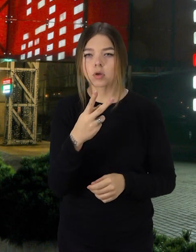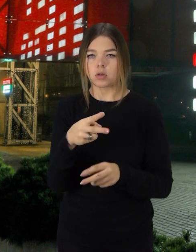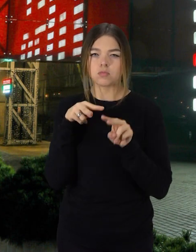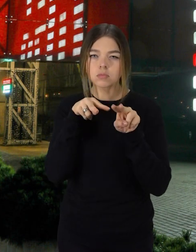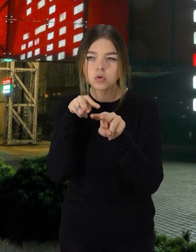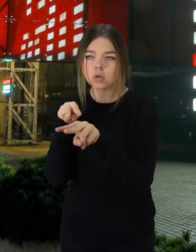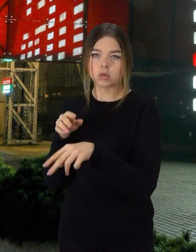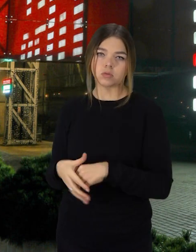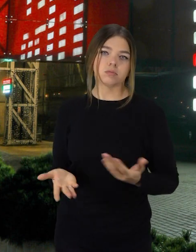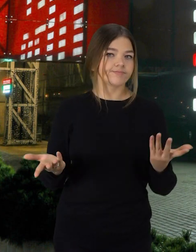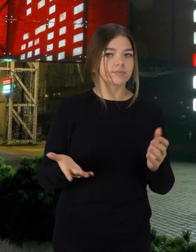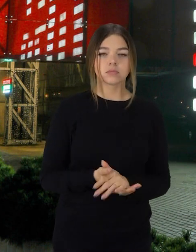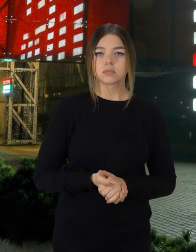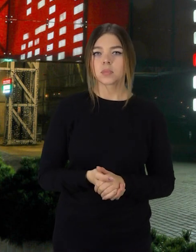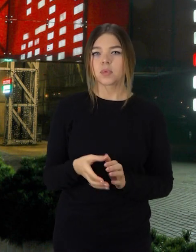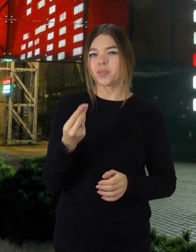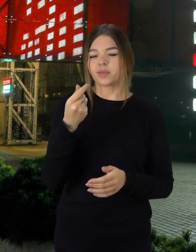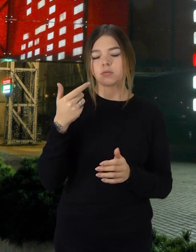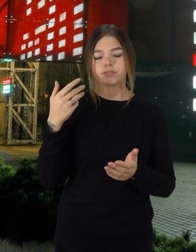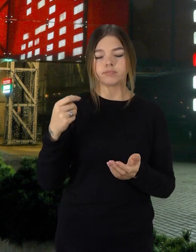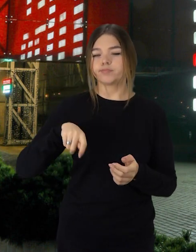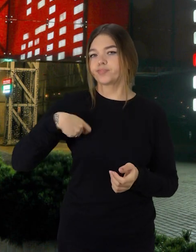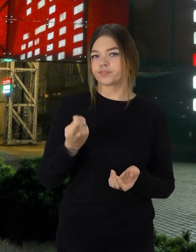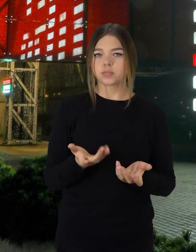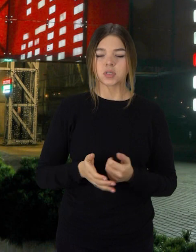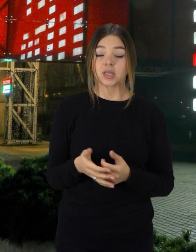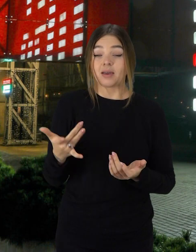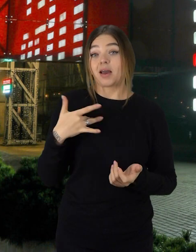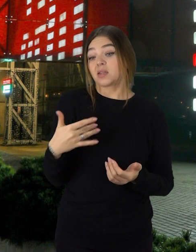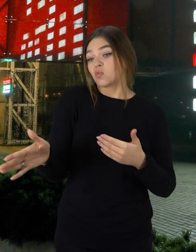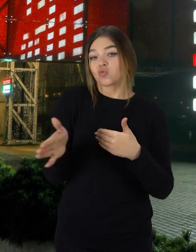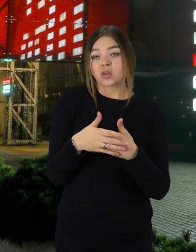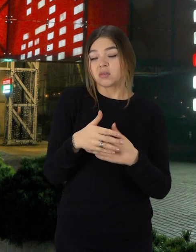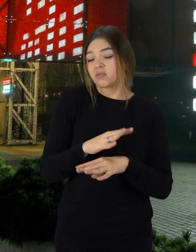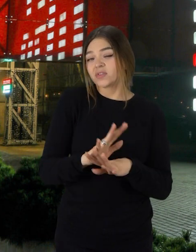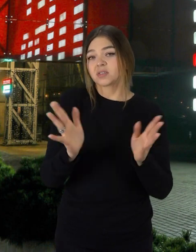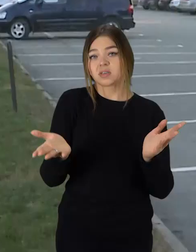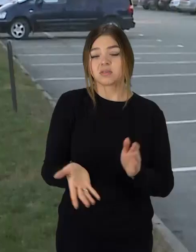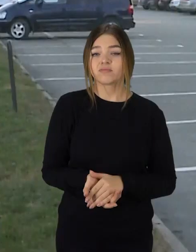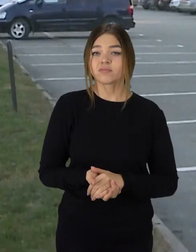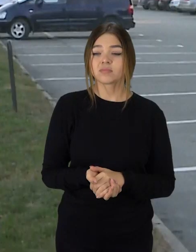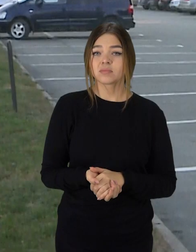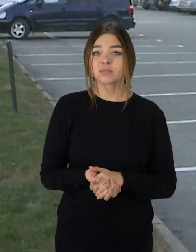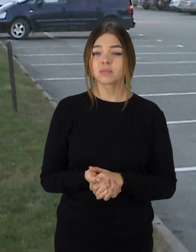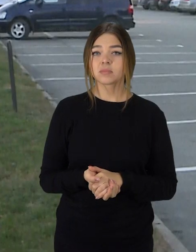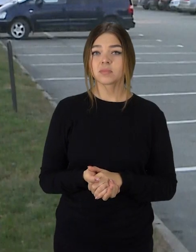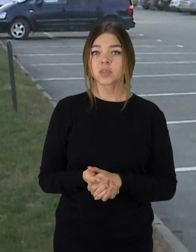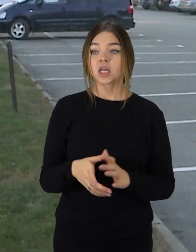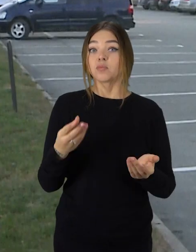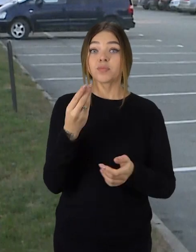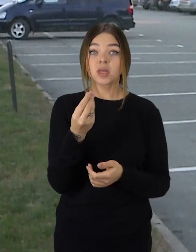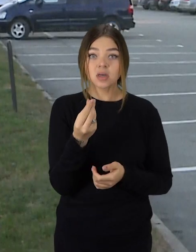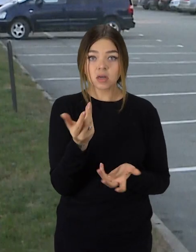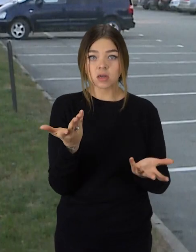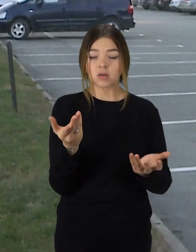verslų padidėja, o tai sprendimas, aišku, būtų logiški už viso tada uždaryti ir paprasčiau būtų. Nes viskas įina vis tiek į